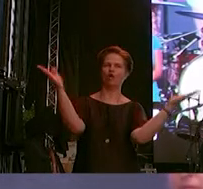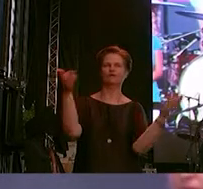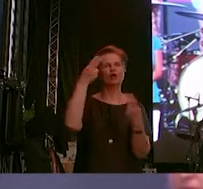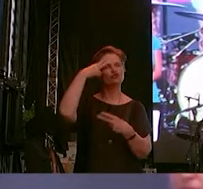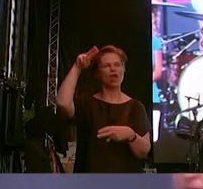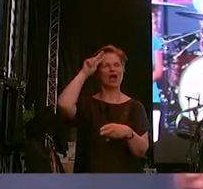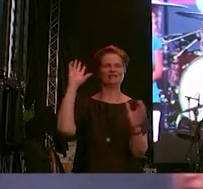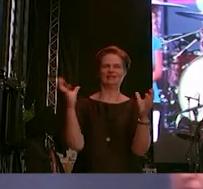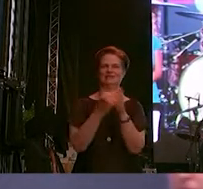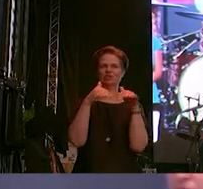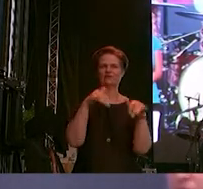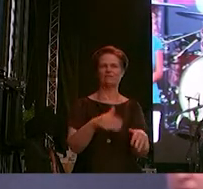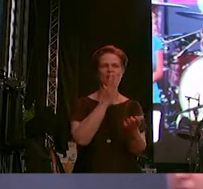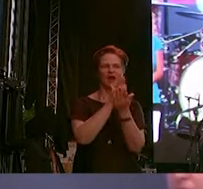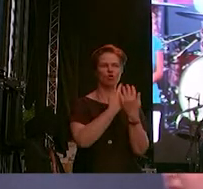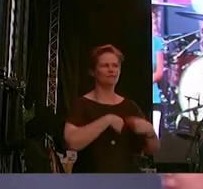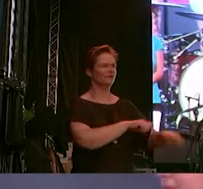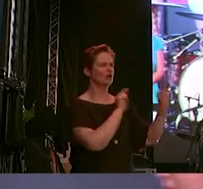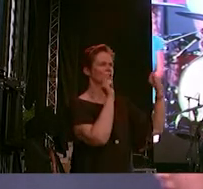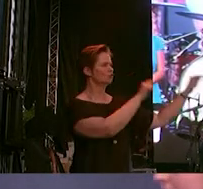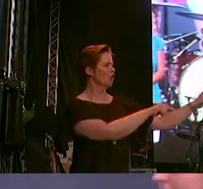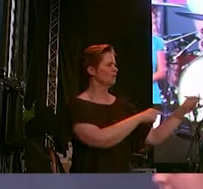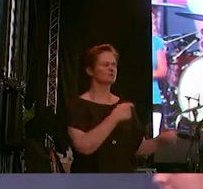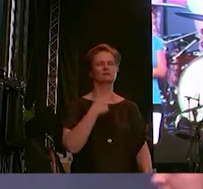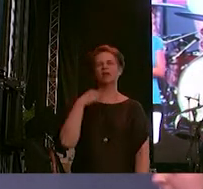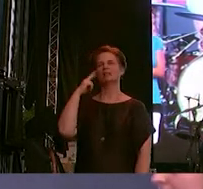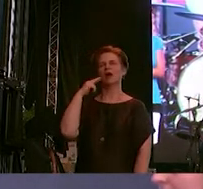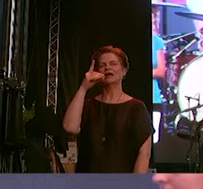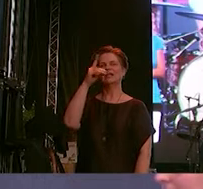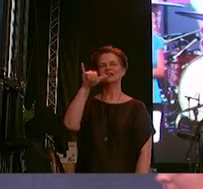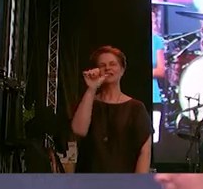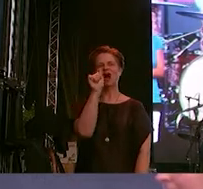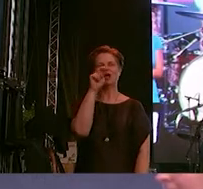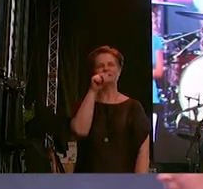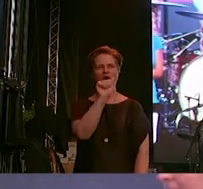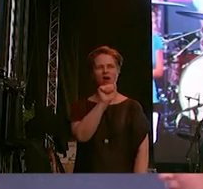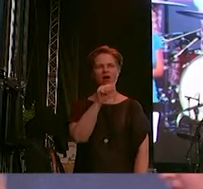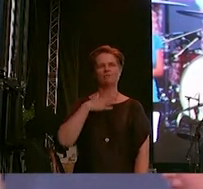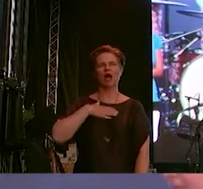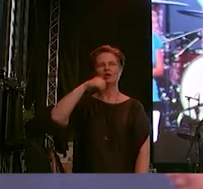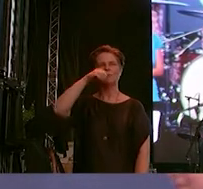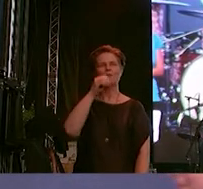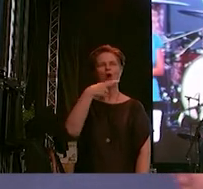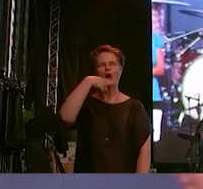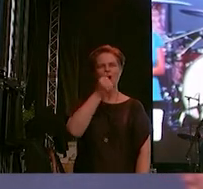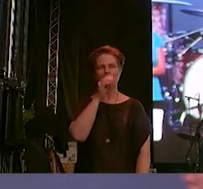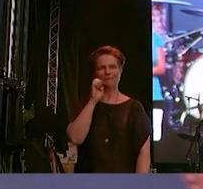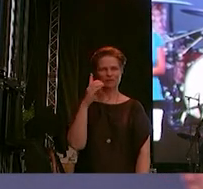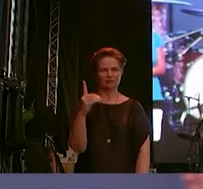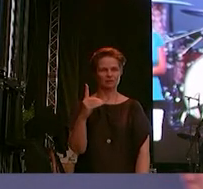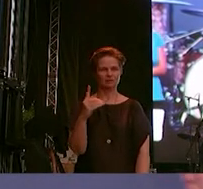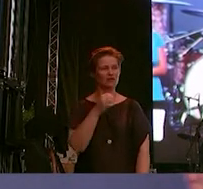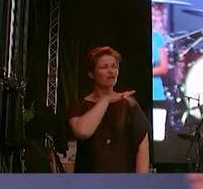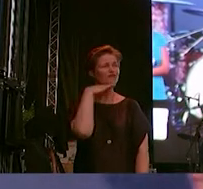Deshalb stehen wir hier. Ich bin Diana. Ich bin Mohammed. In vielen Ländern